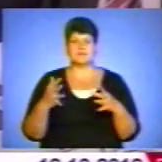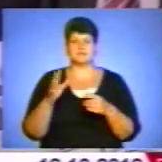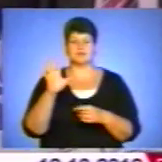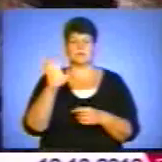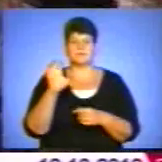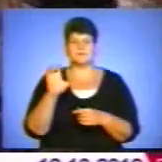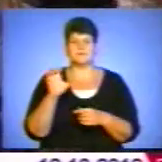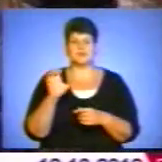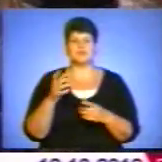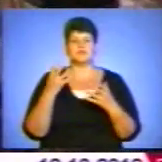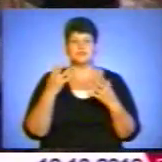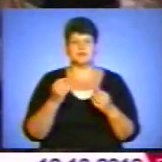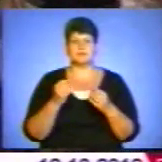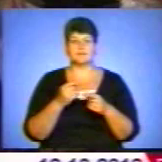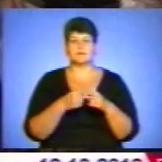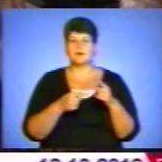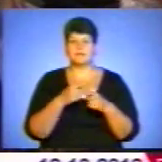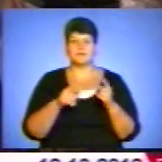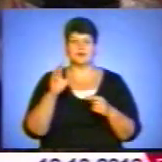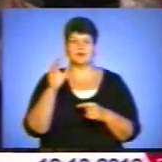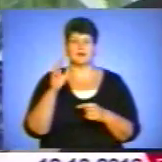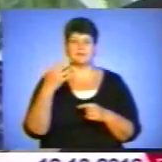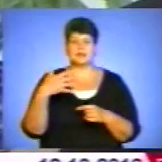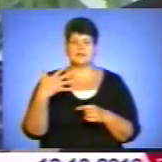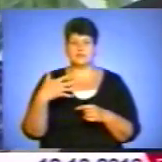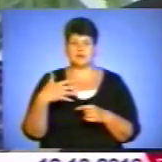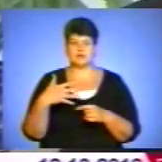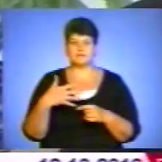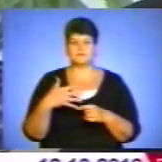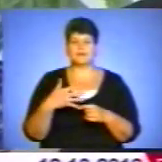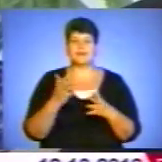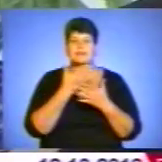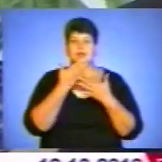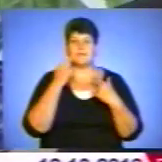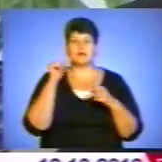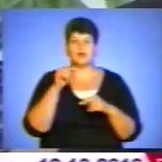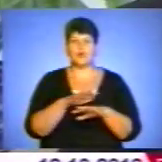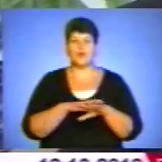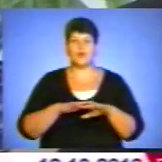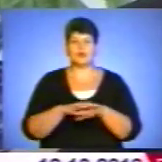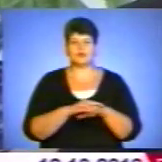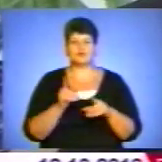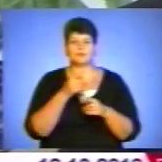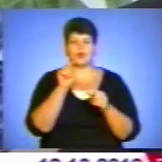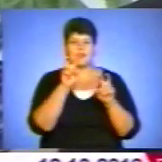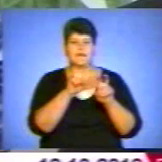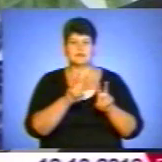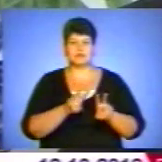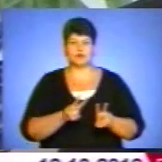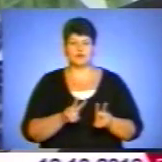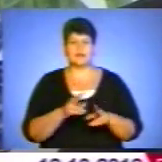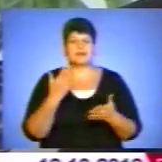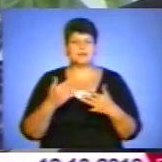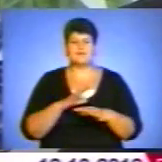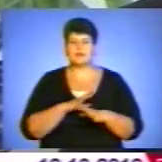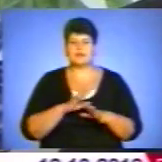стільки щодо зловживання монопольним становищем. Нема такого ринку, щоб ми його не відсвідковували. Який б і